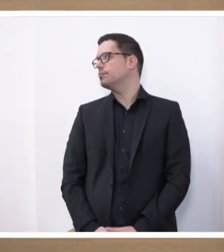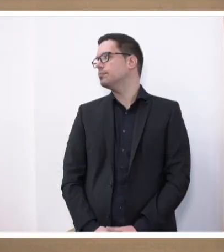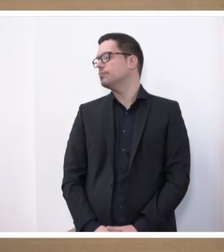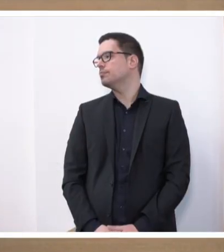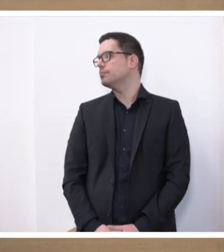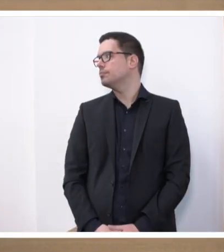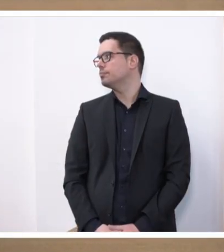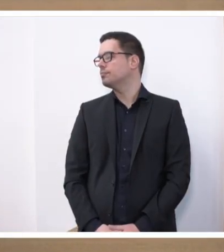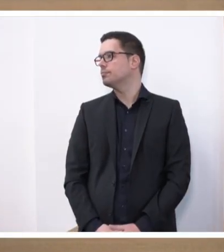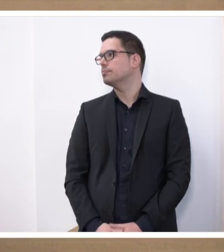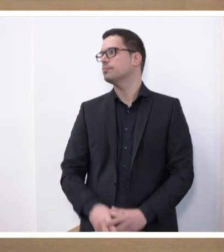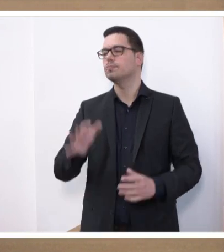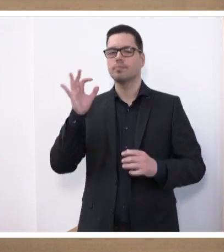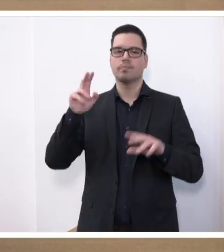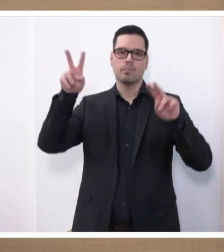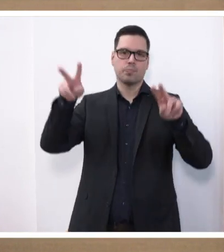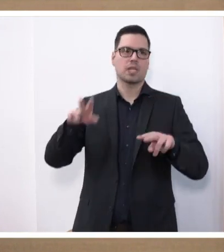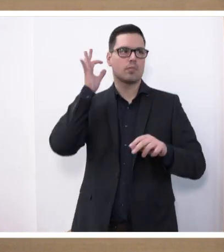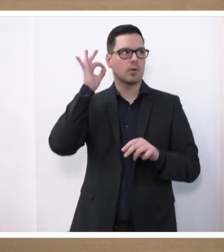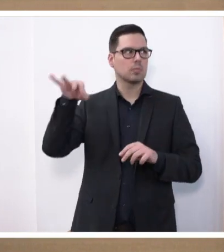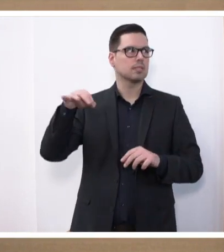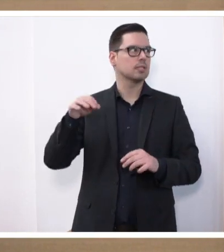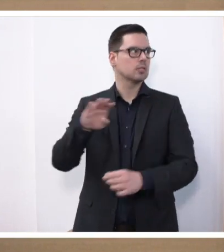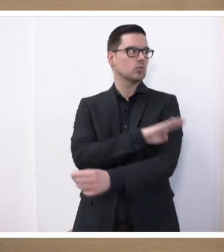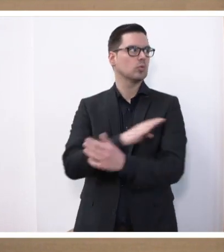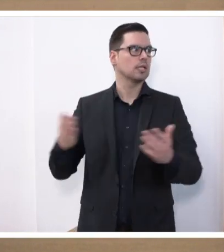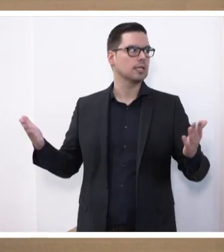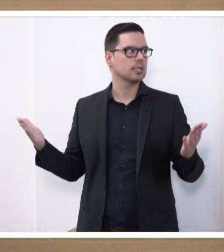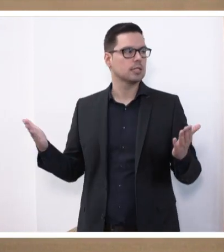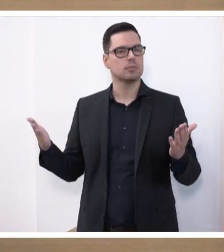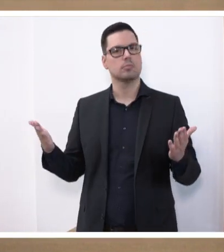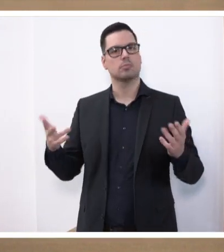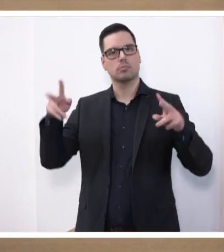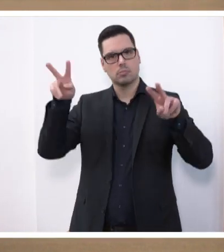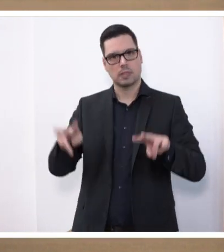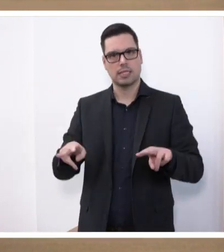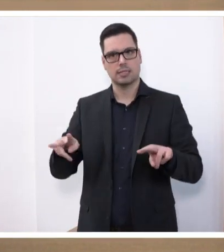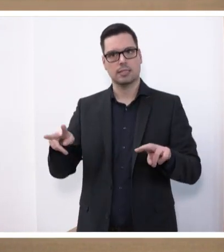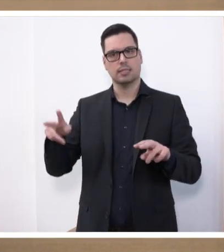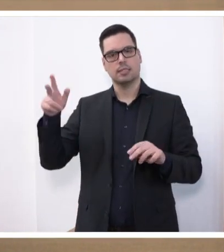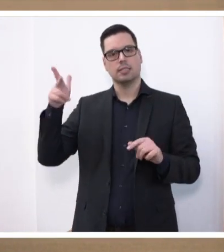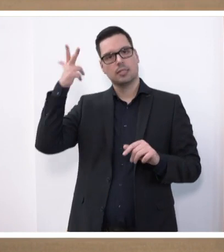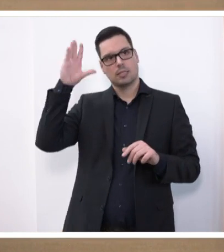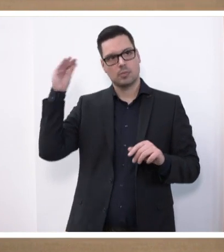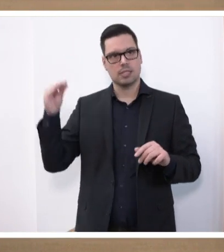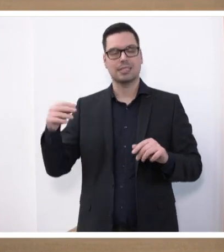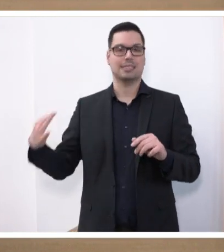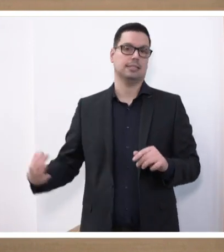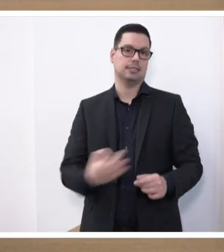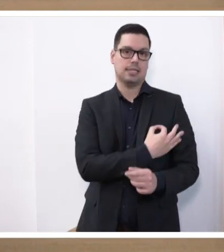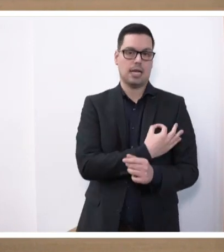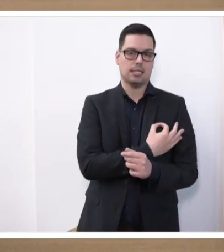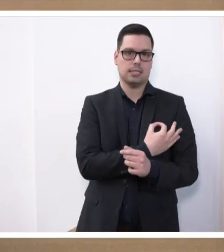Sehr geehrte Frau Präsidentin, liebe Kolleginnen und Kollegen, meine sehr verehrten Damen und Herren, das Saarland beabsichtigt die